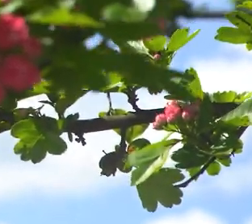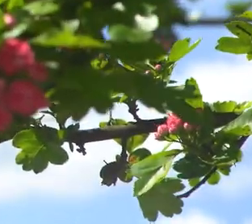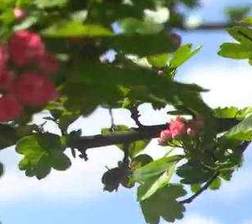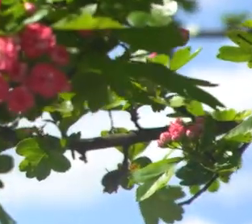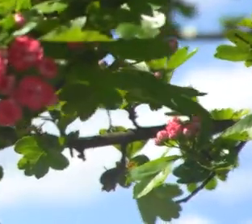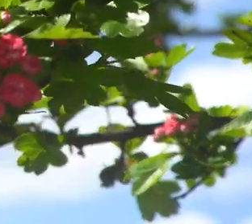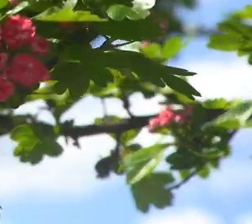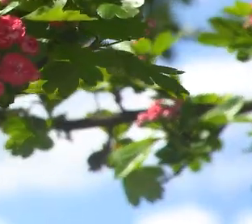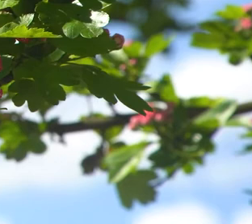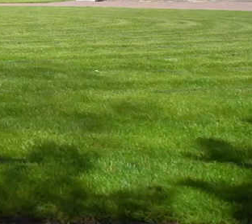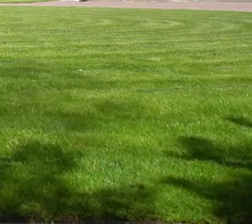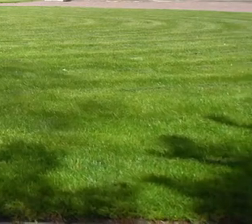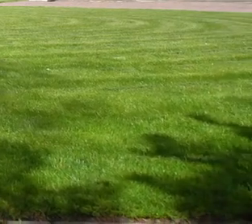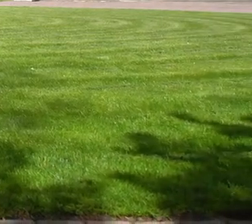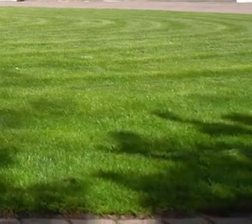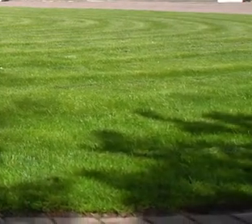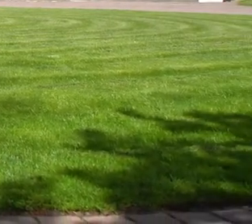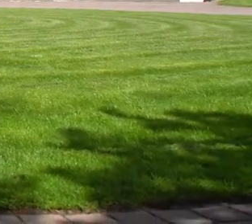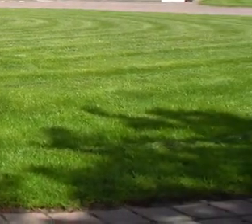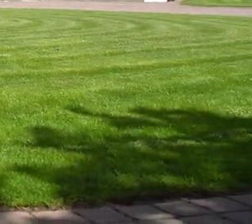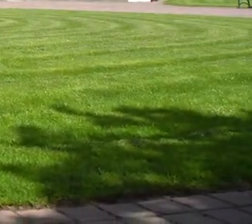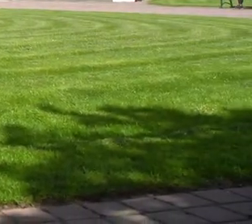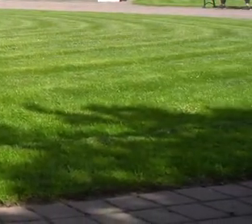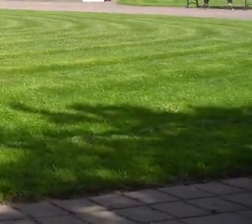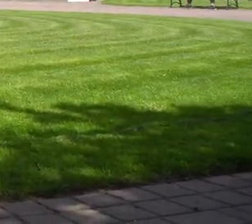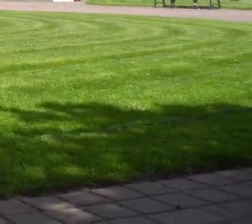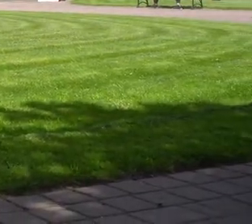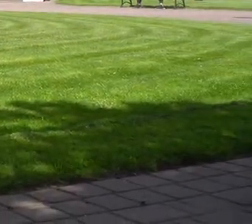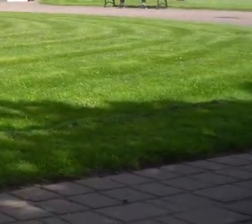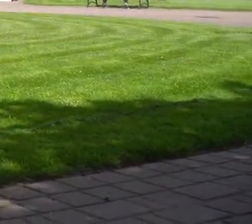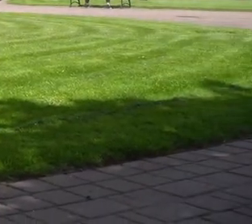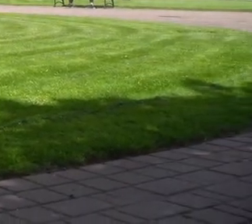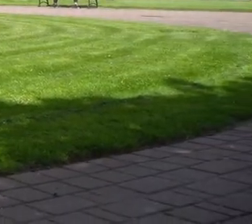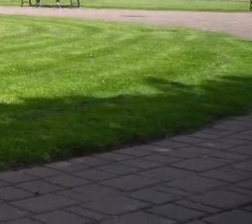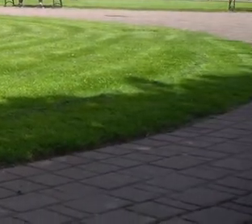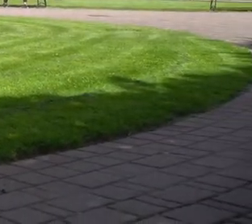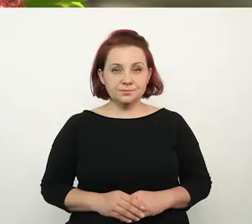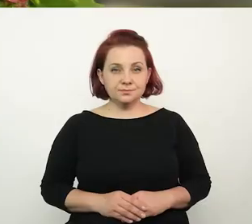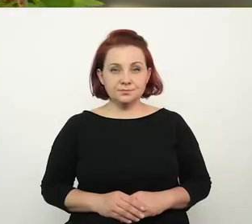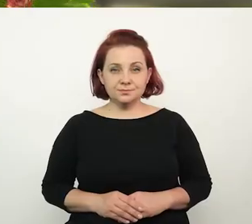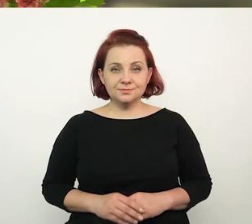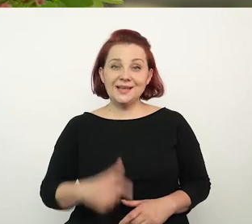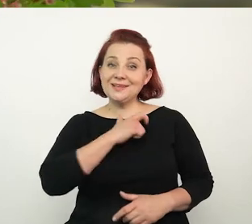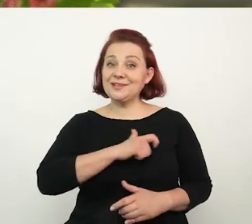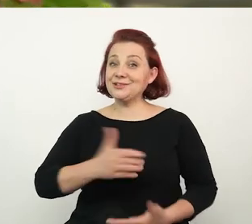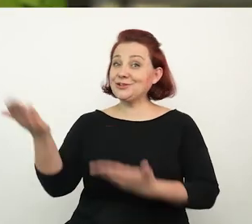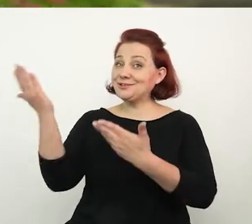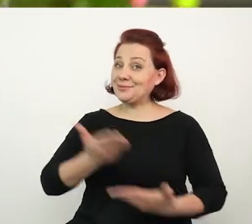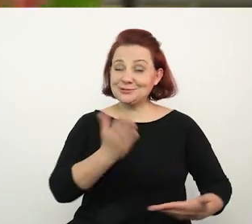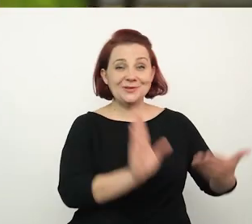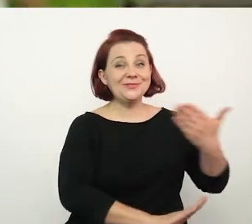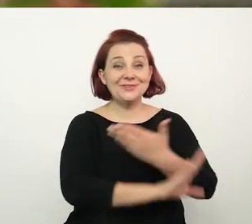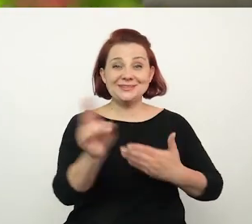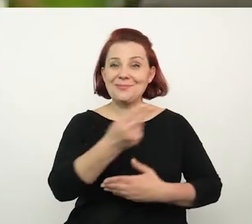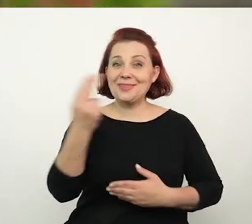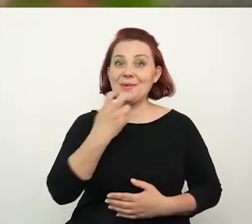Dominik Franczak, przewodniczący Rady i Zarządu Dzielnicy Czwartej. Prądnik Biały w Krakowie. Serdecznie zapraszamy na wystawę o